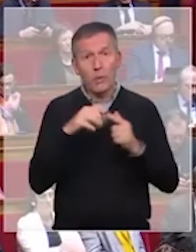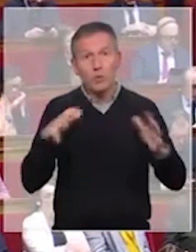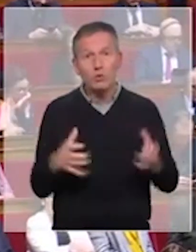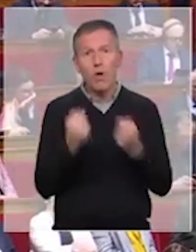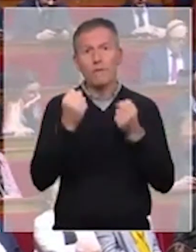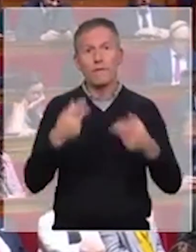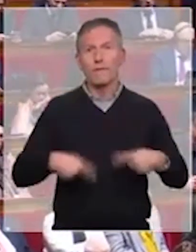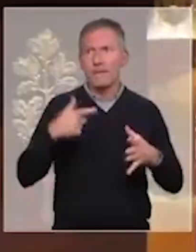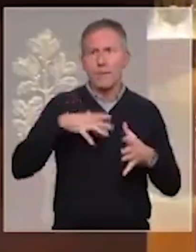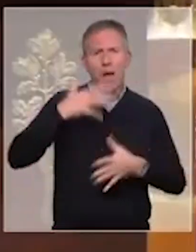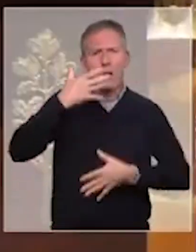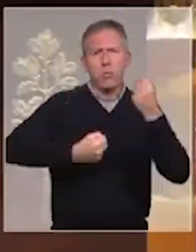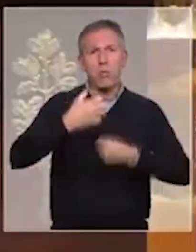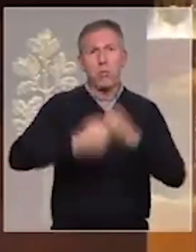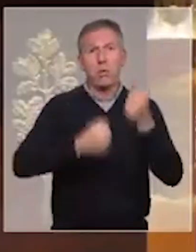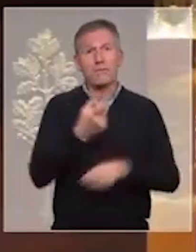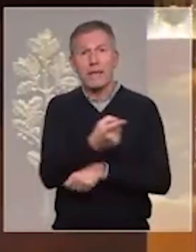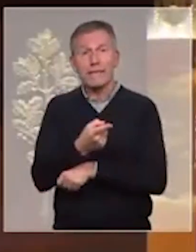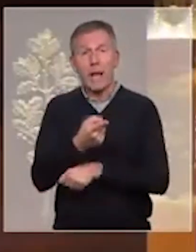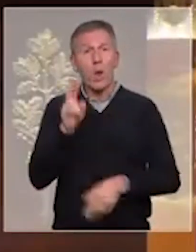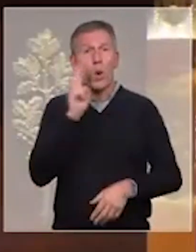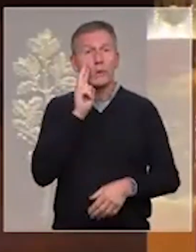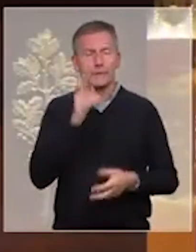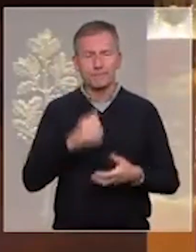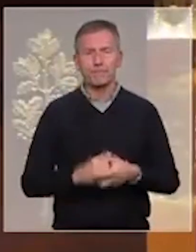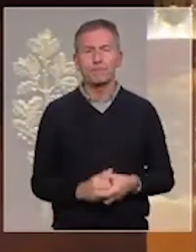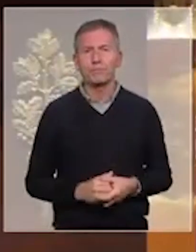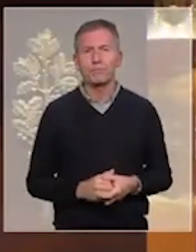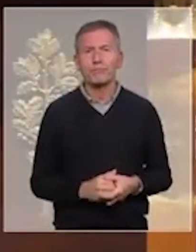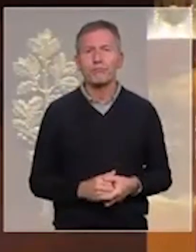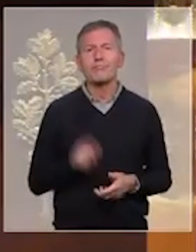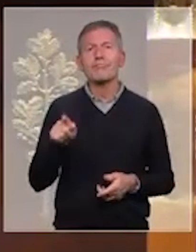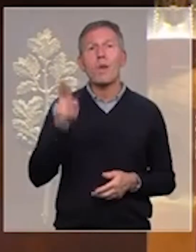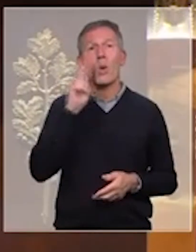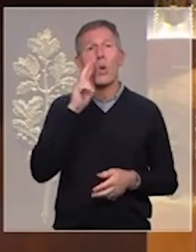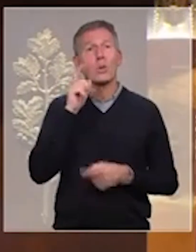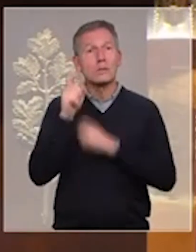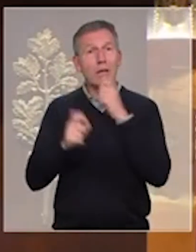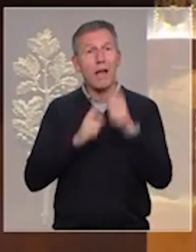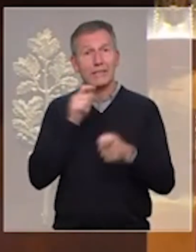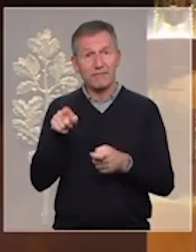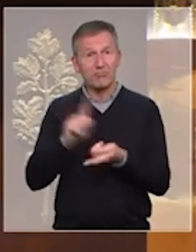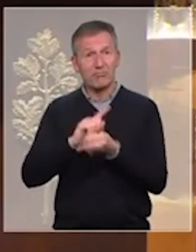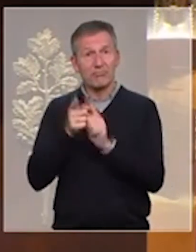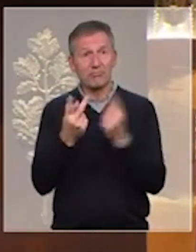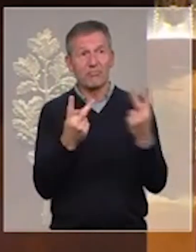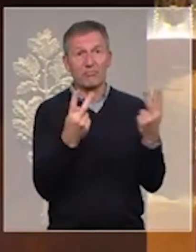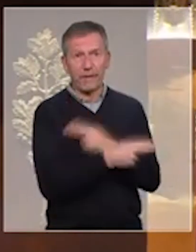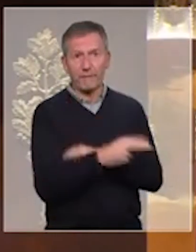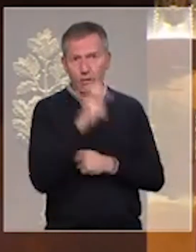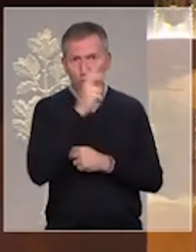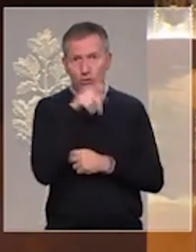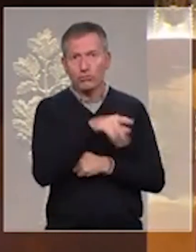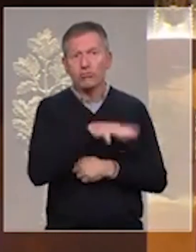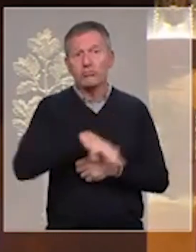leur vie des missiles russes. L'agresseur aspire à priver les Ukrainiens